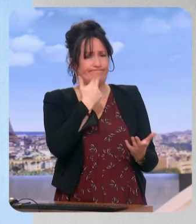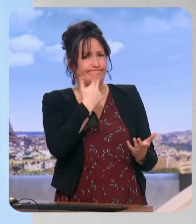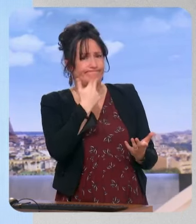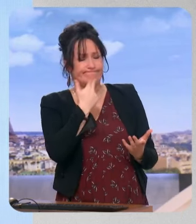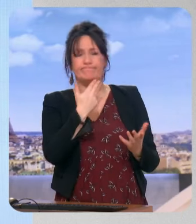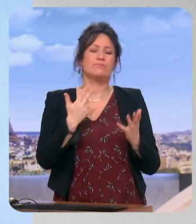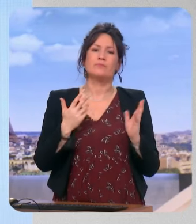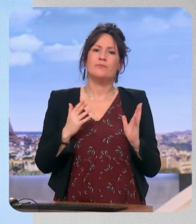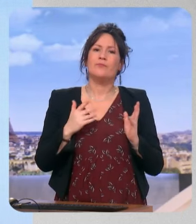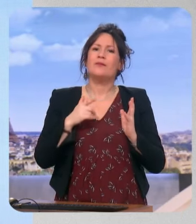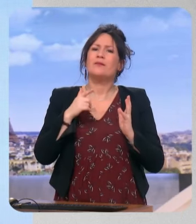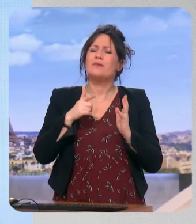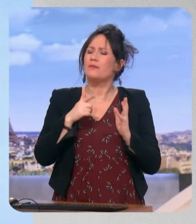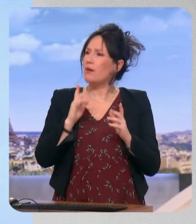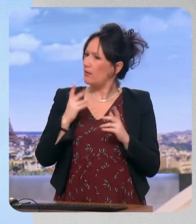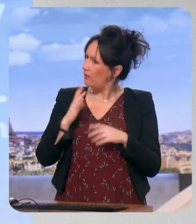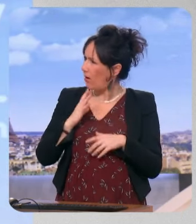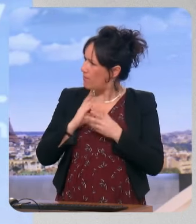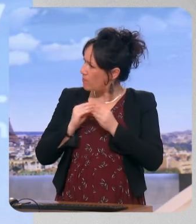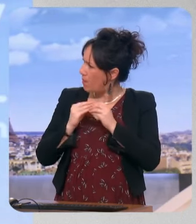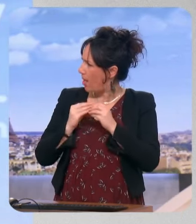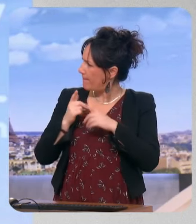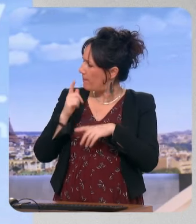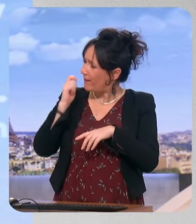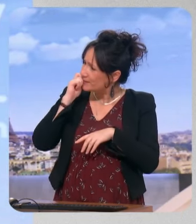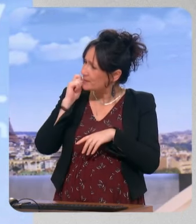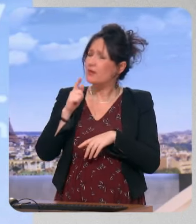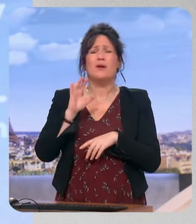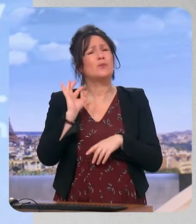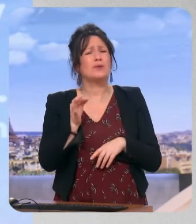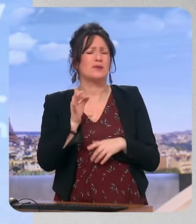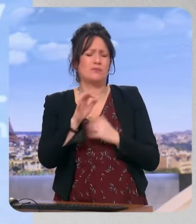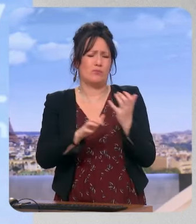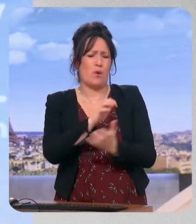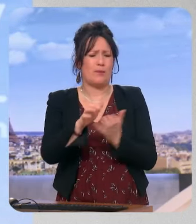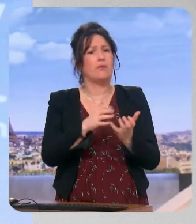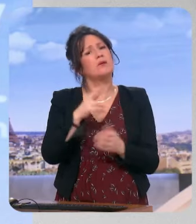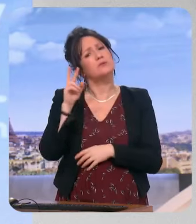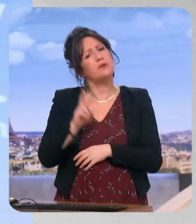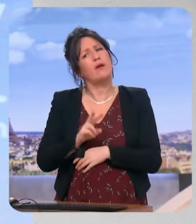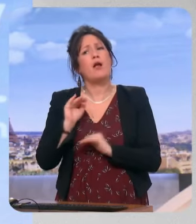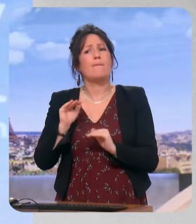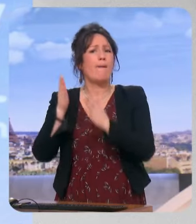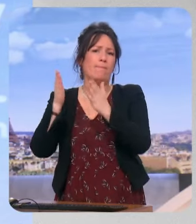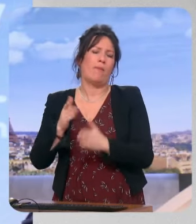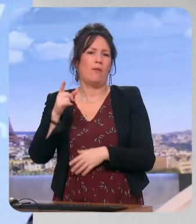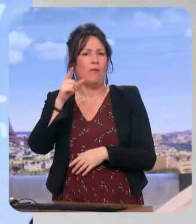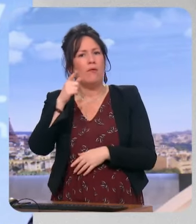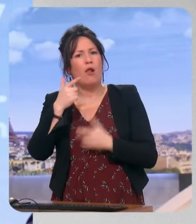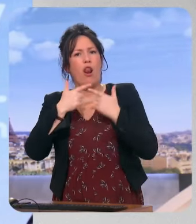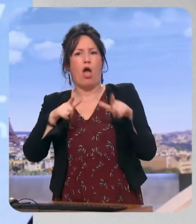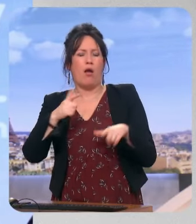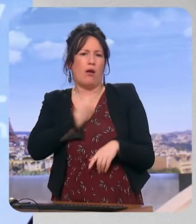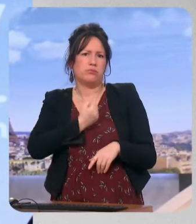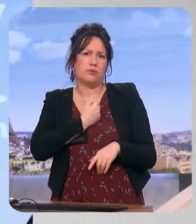c'est une fausse polémique. Maintenant qu'Anaïa Kamoura martyrisse la langue française, oui je pense qu'on est quand même quelques-uns à le penser et ce'est pas pour ça